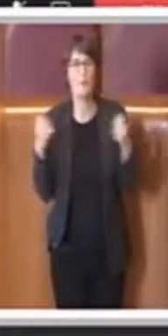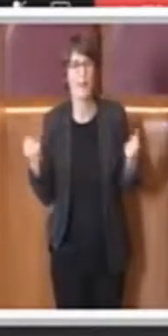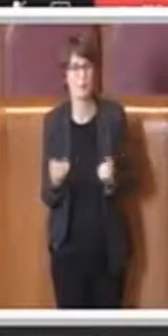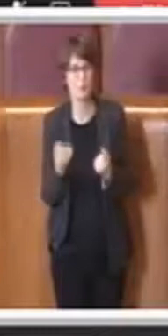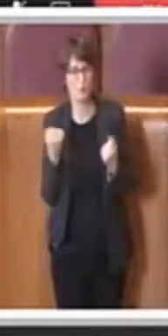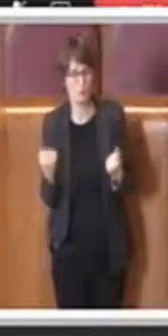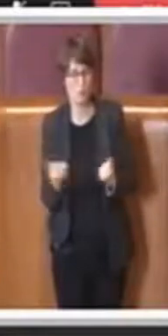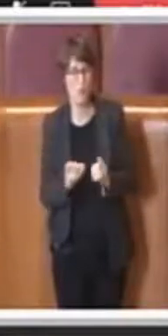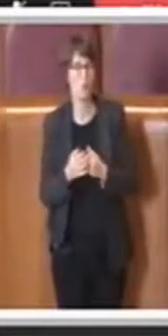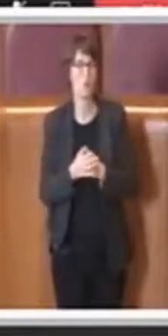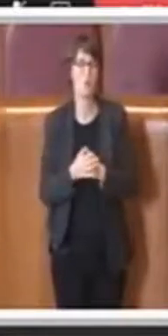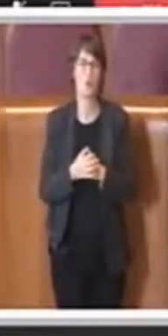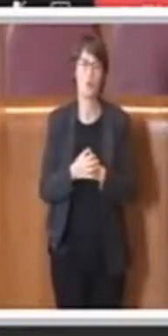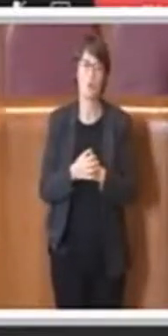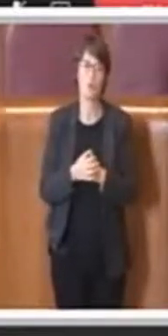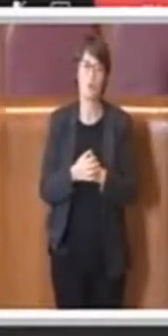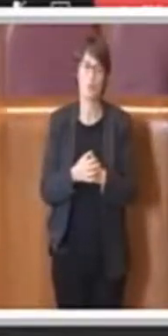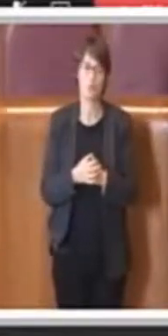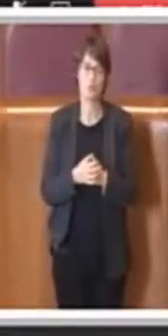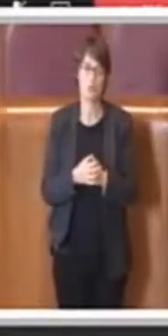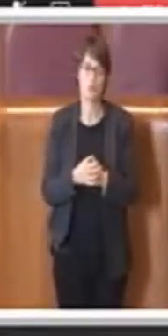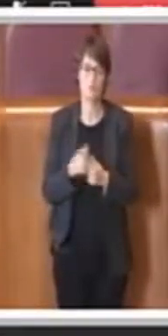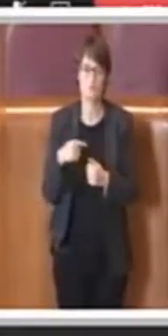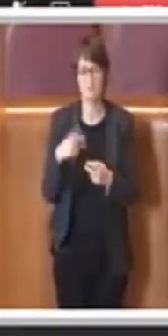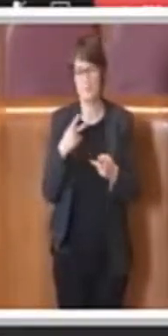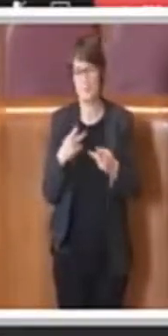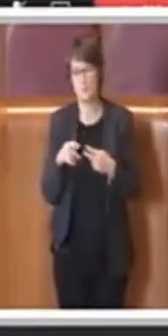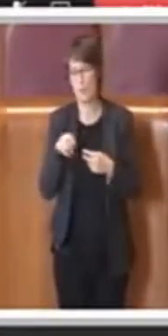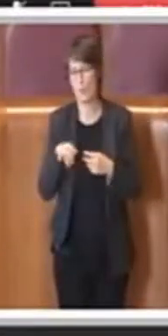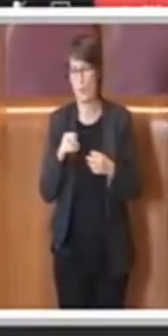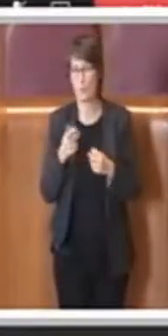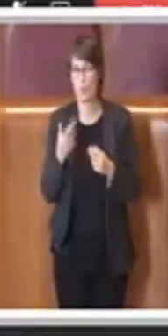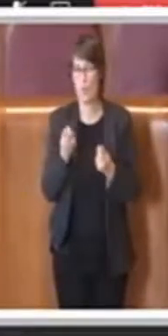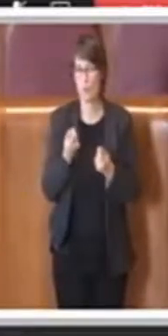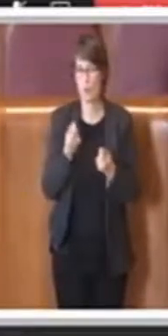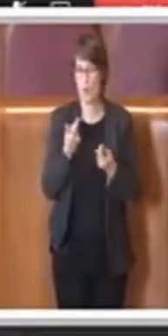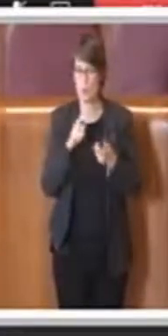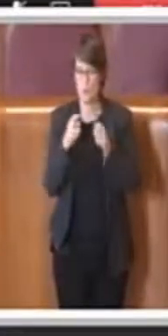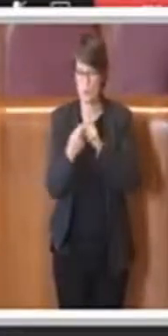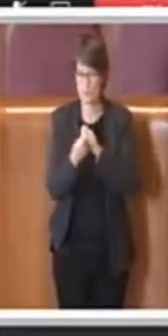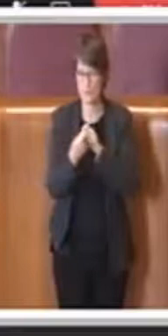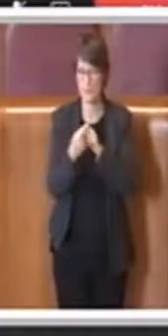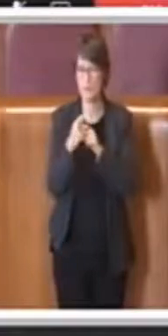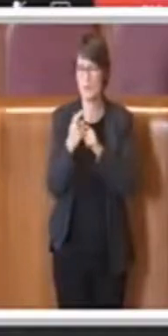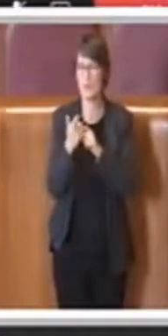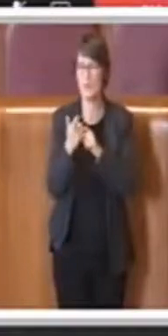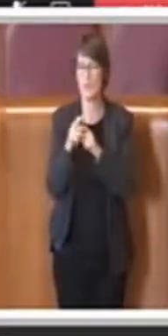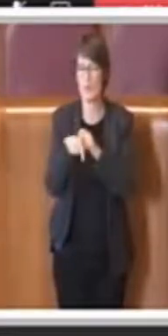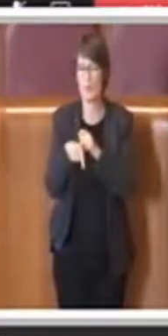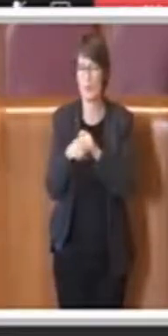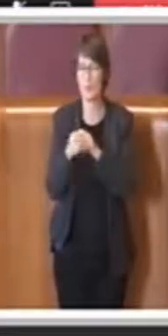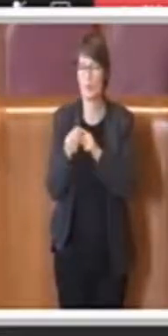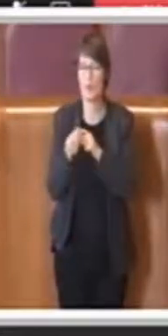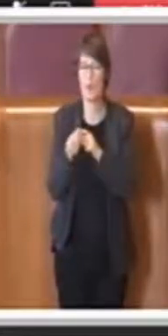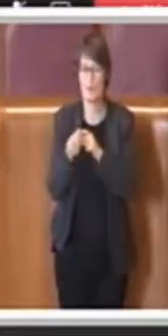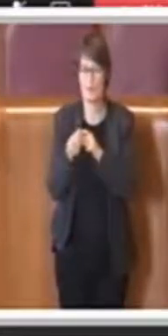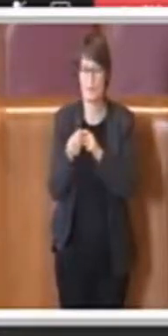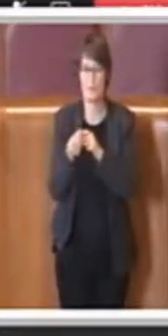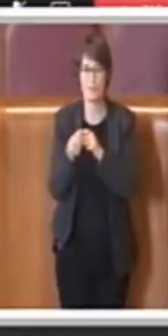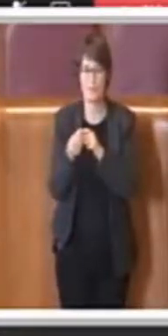è cercato anche di revisionare e riformare l